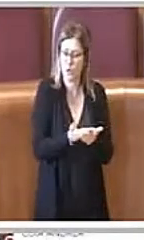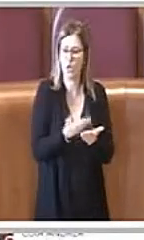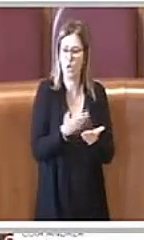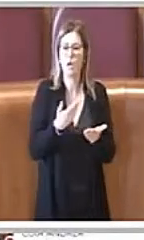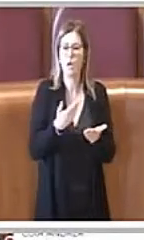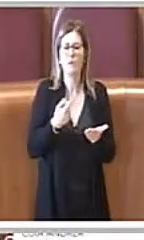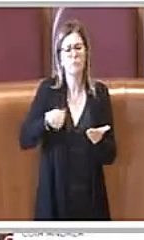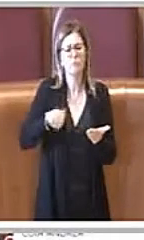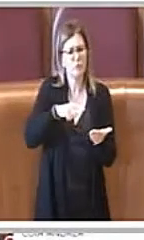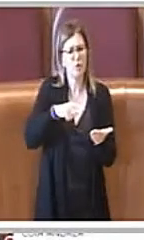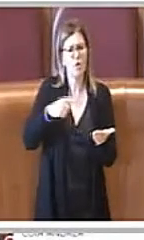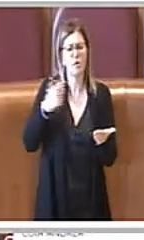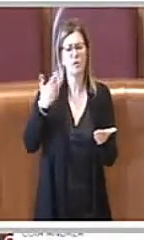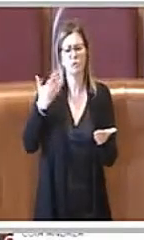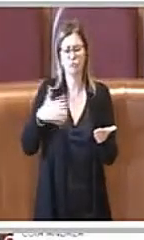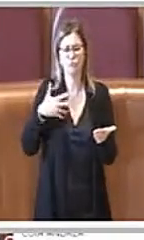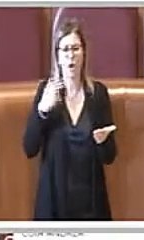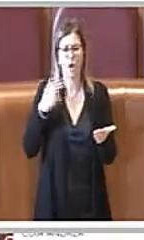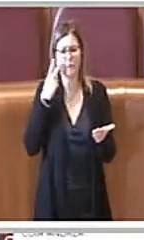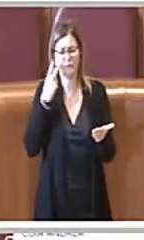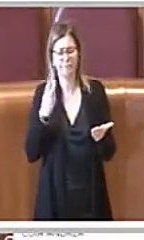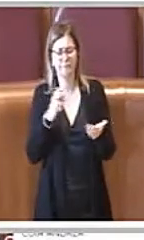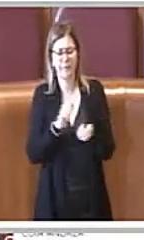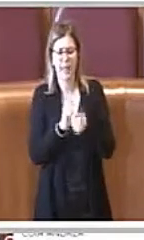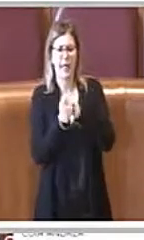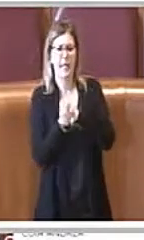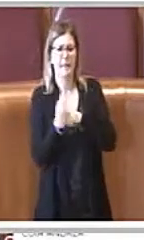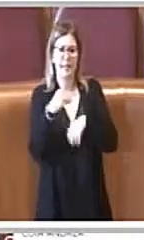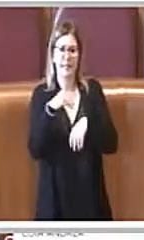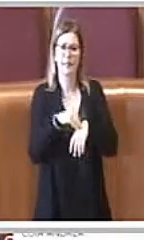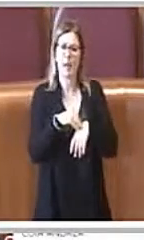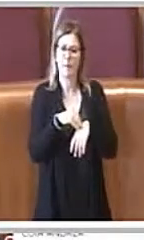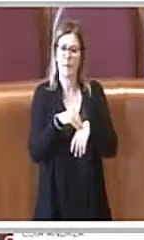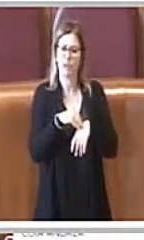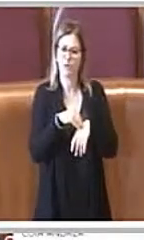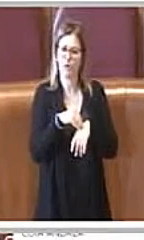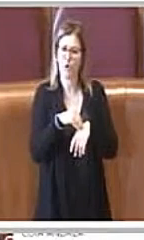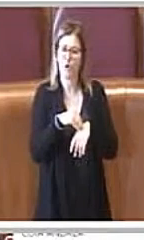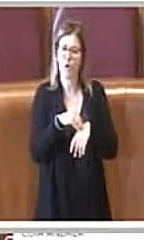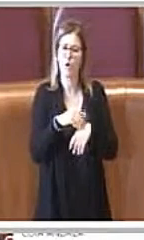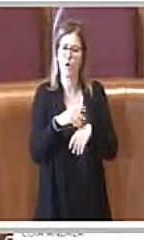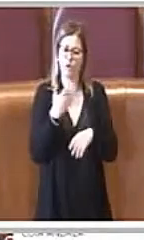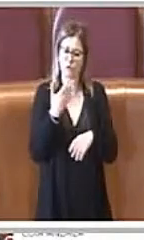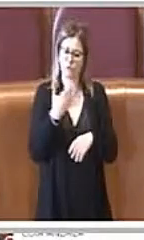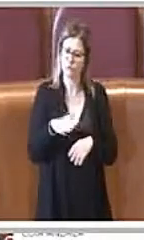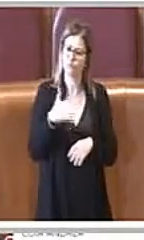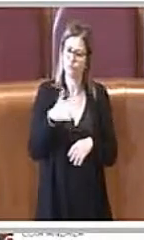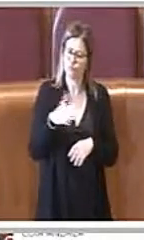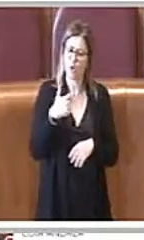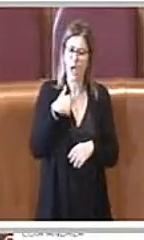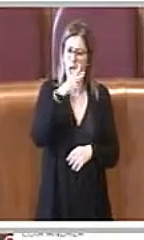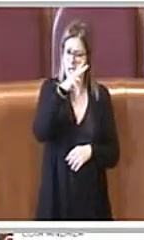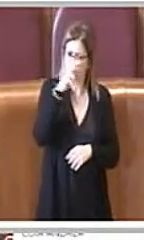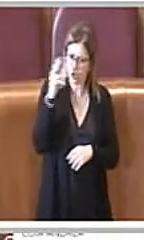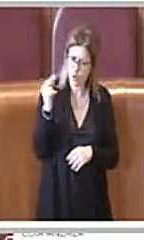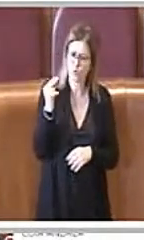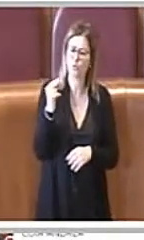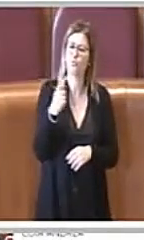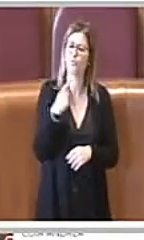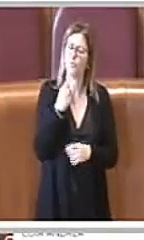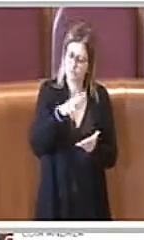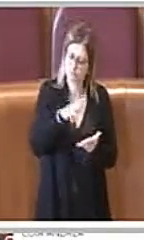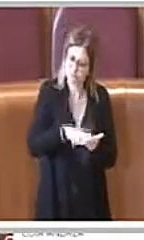comunque un emendamento nel quale abbiamo già riconosciuto e consolidato che il lavoro agile